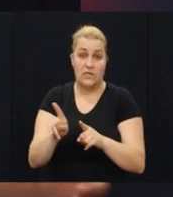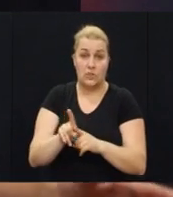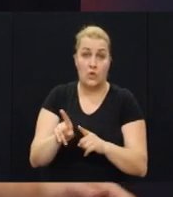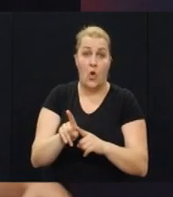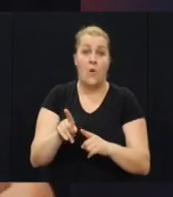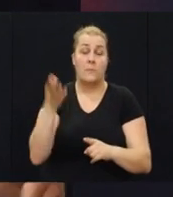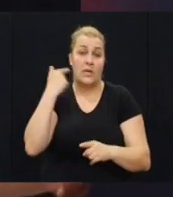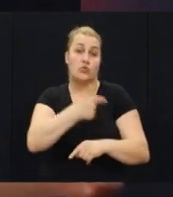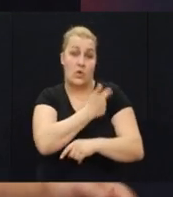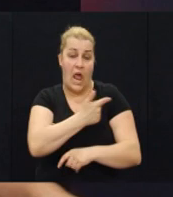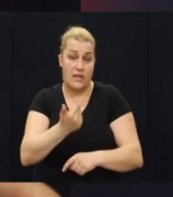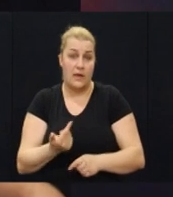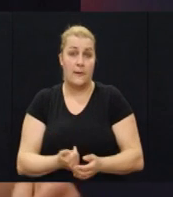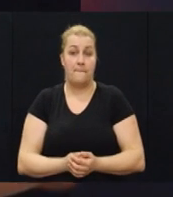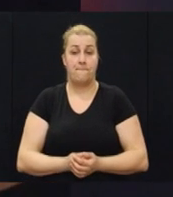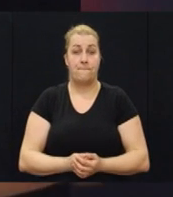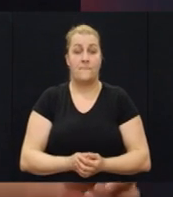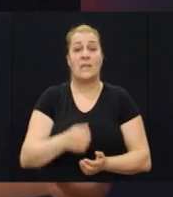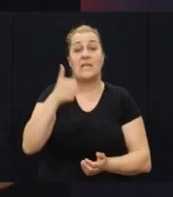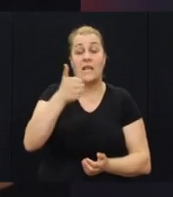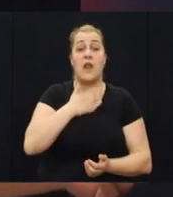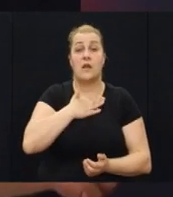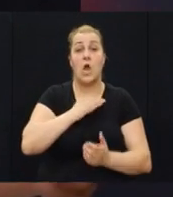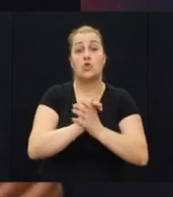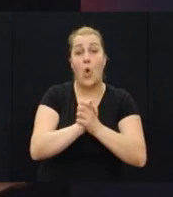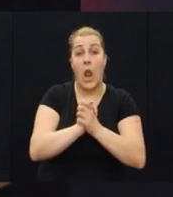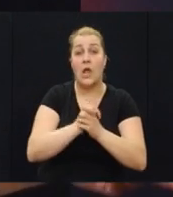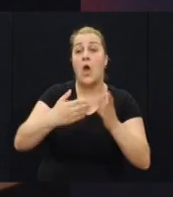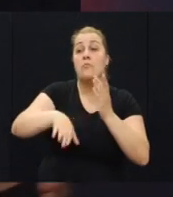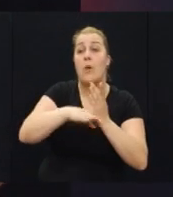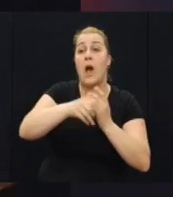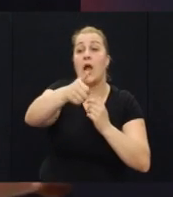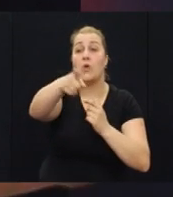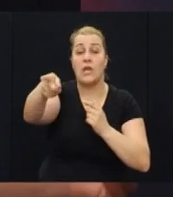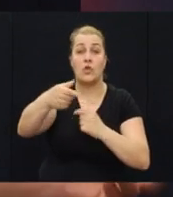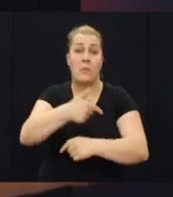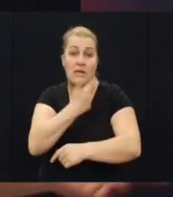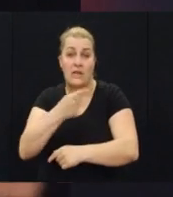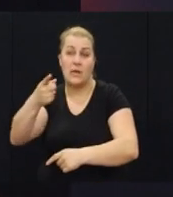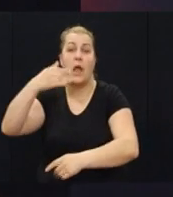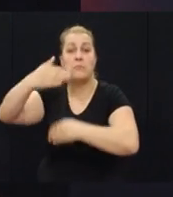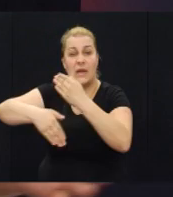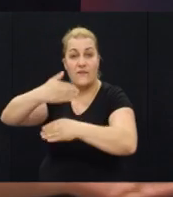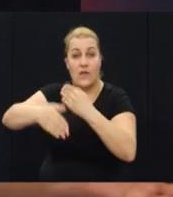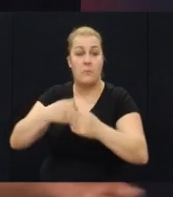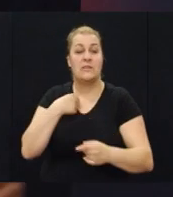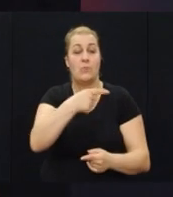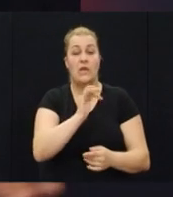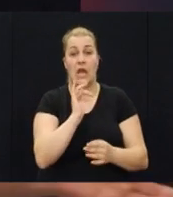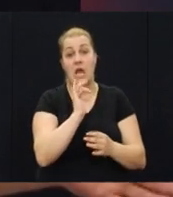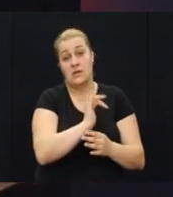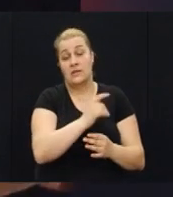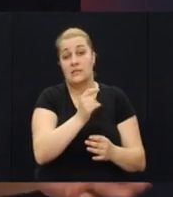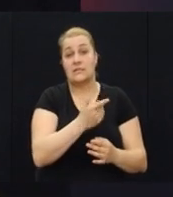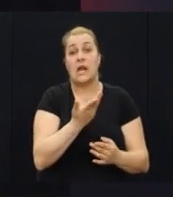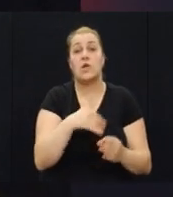njihovih pripadnika koji su isto bili ranjeni. Čak je jedan naš kolega pomagao jednom ranjeniku, privijao ga, mi smo ga kasnije zezali kako